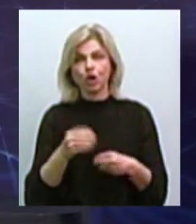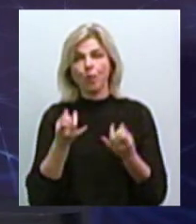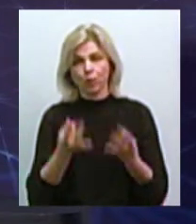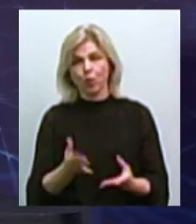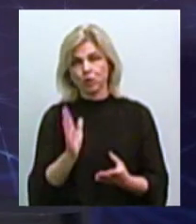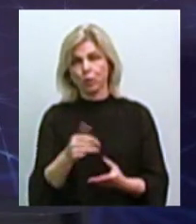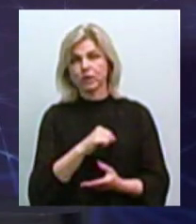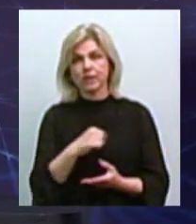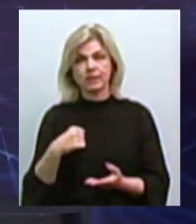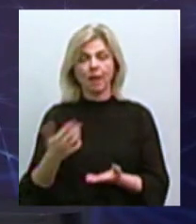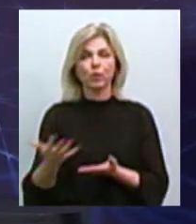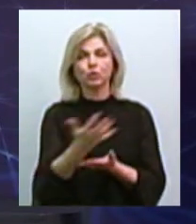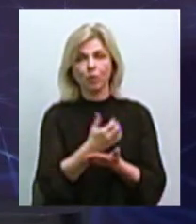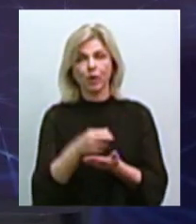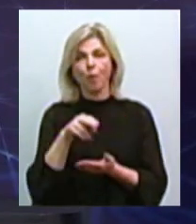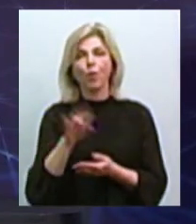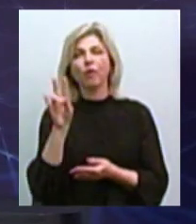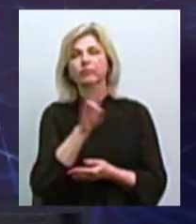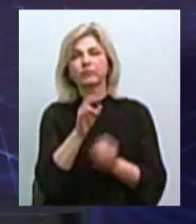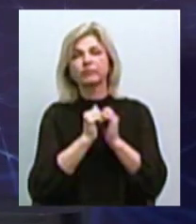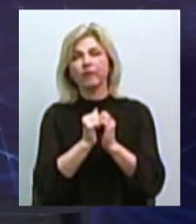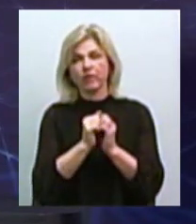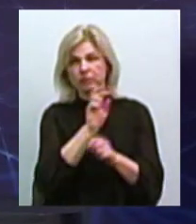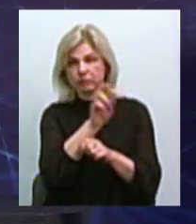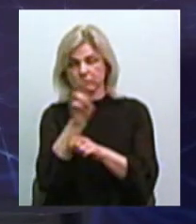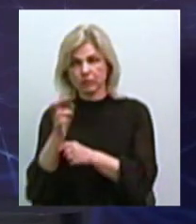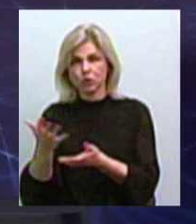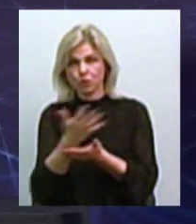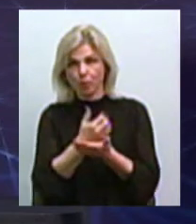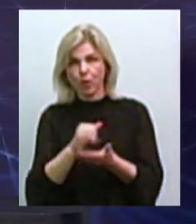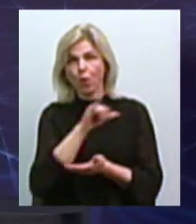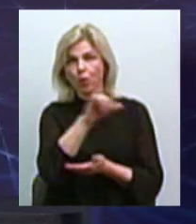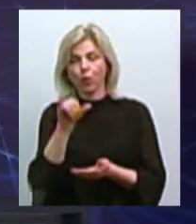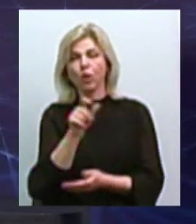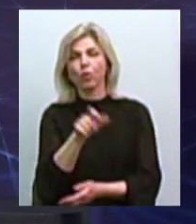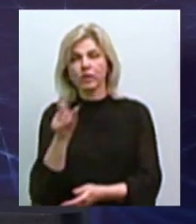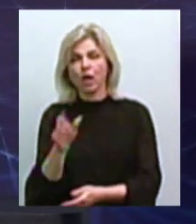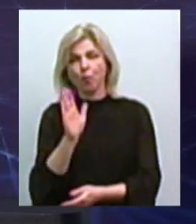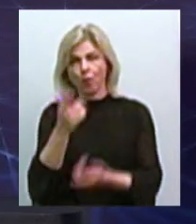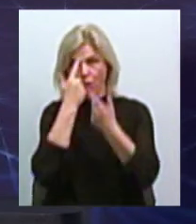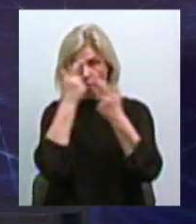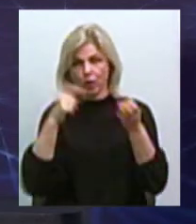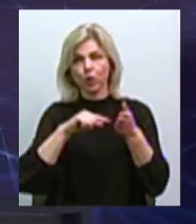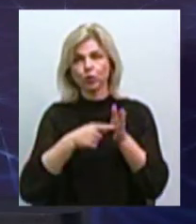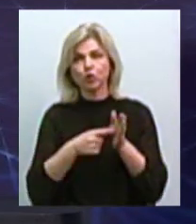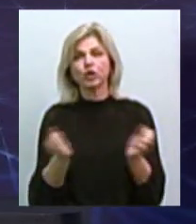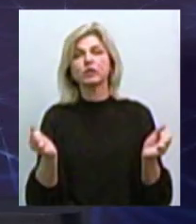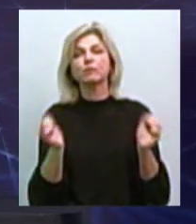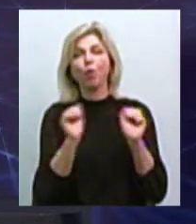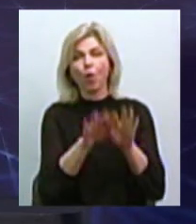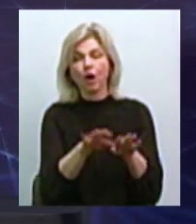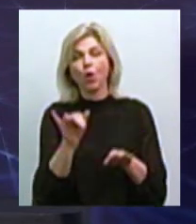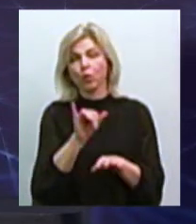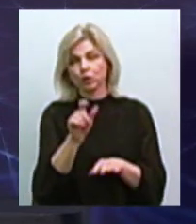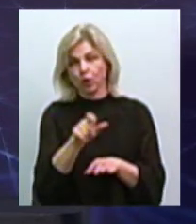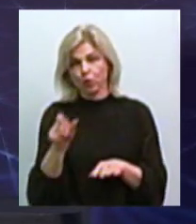собирати по регілюзним сообществам, і просто у населення, це, скоріше всього, будуть объявлені якісь точки збору, де населення може в